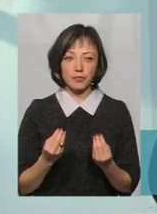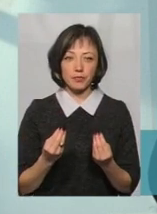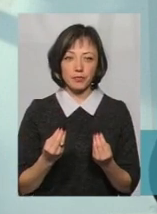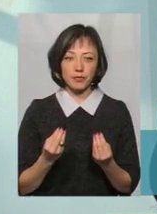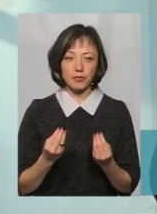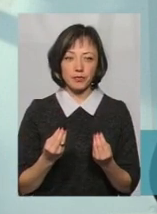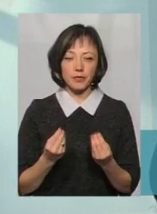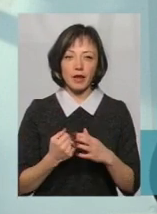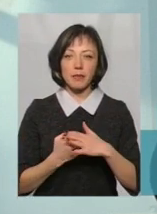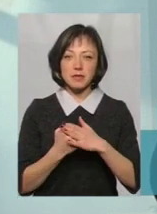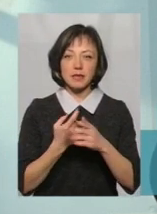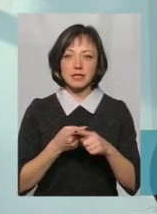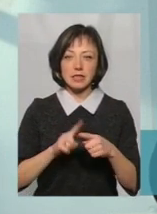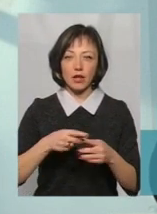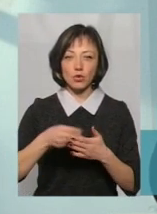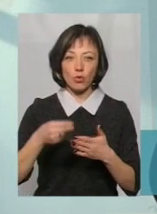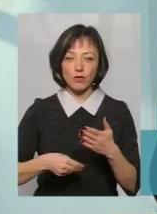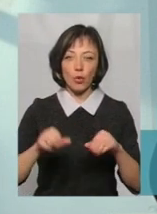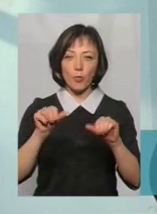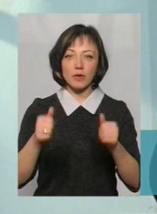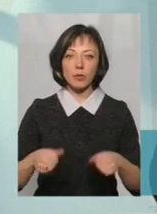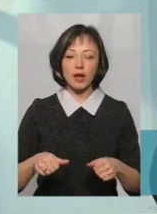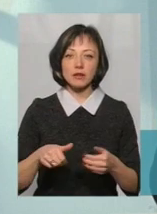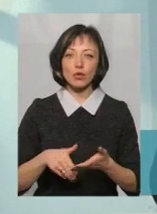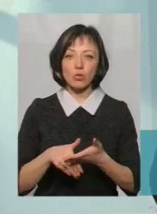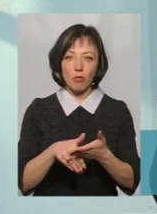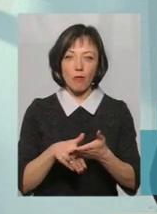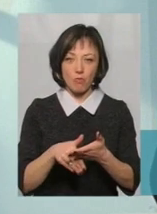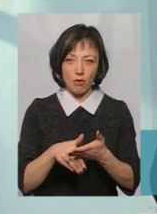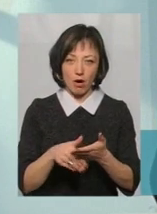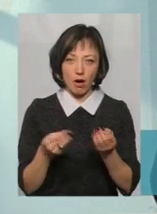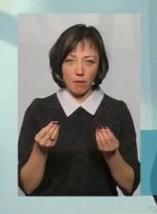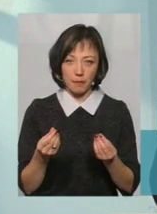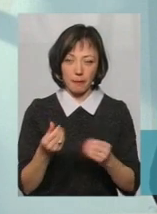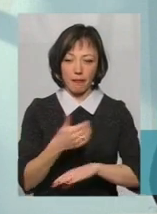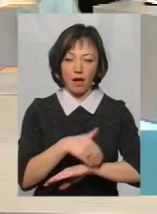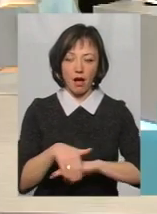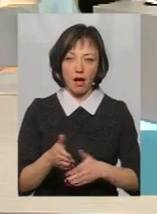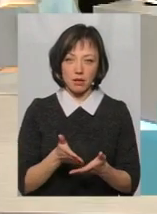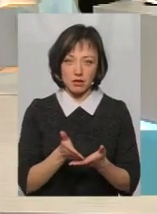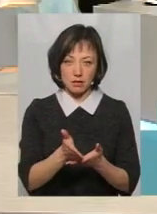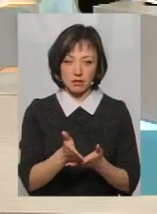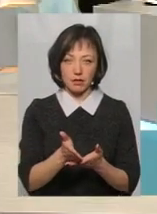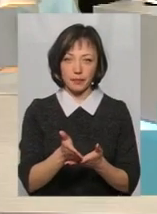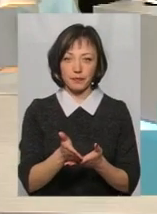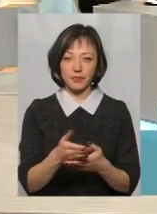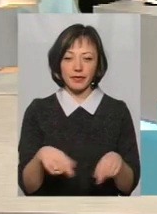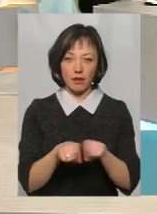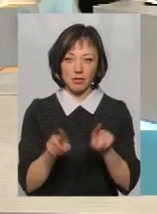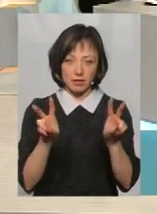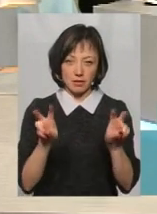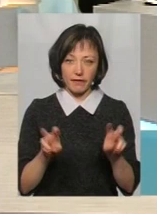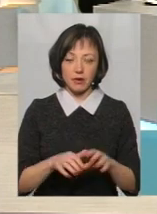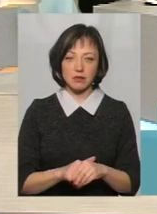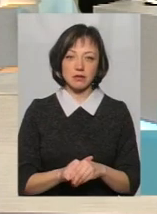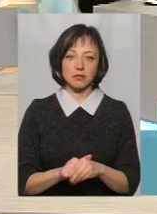На підставі цієї довідки також оформляється допомога адресна, так вона називається,